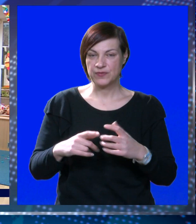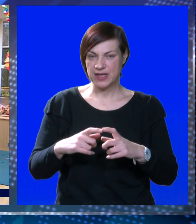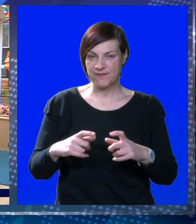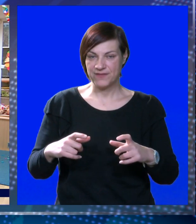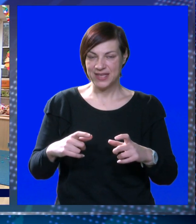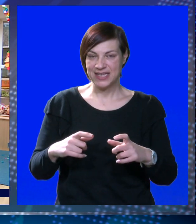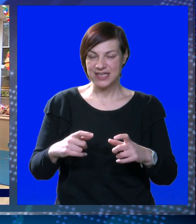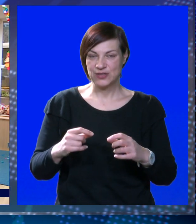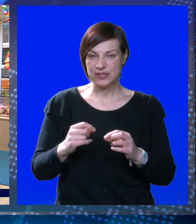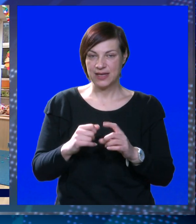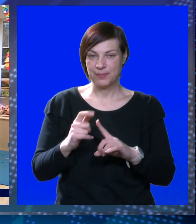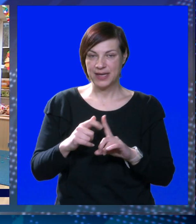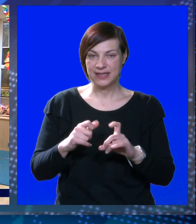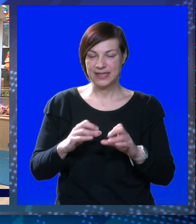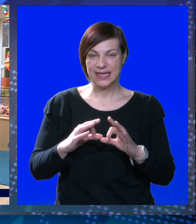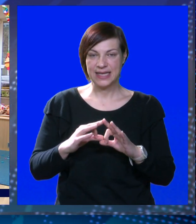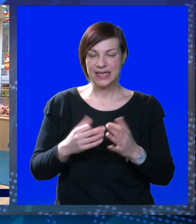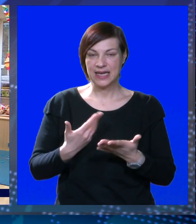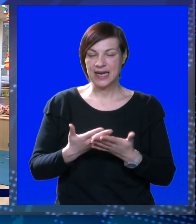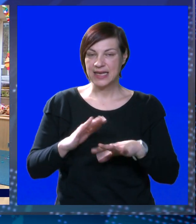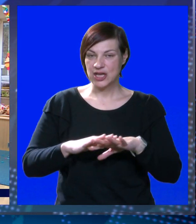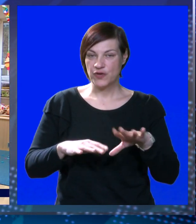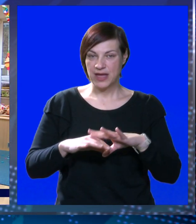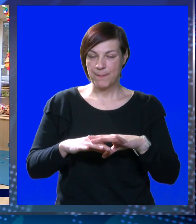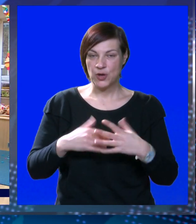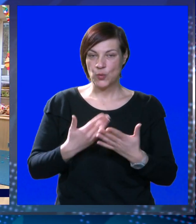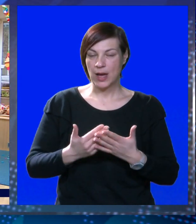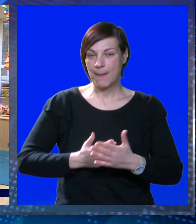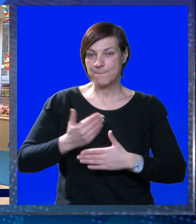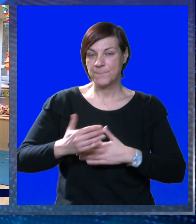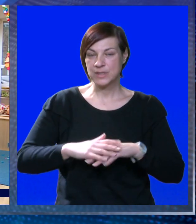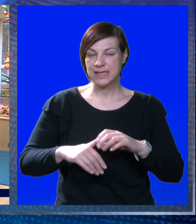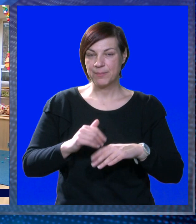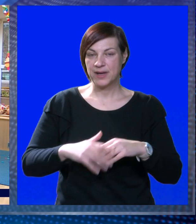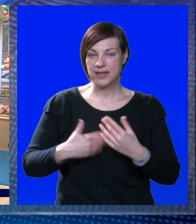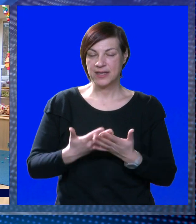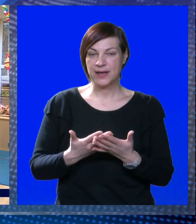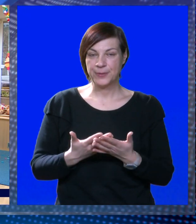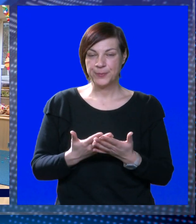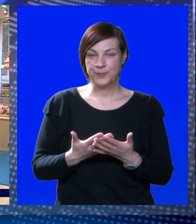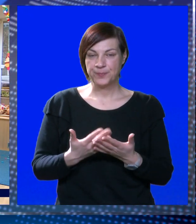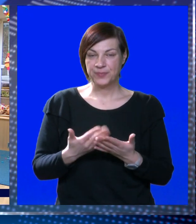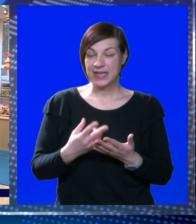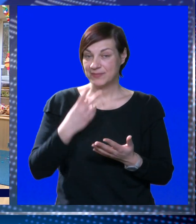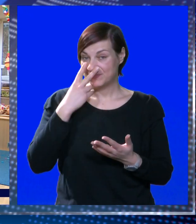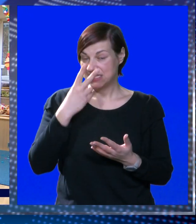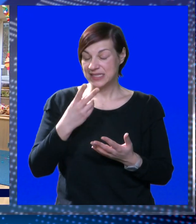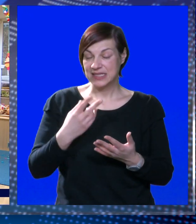simbolično dakle prisustva bakterija ili viruse na njihovim rukama poslje pranja ruku da te ruke